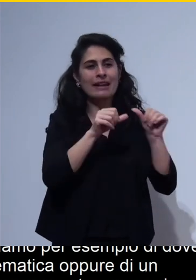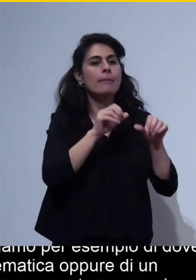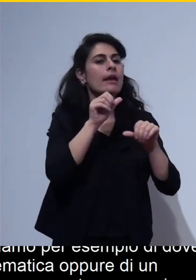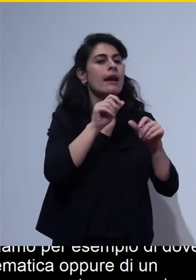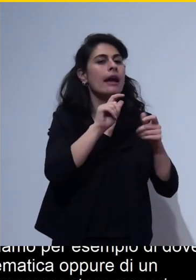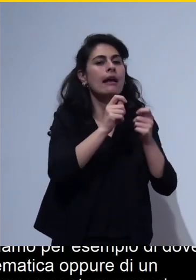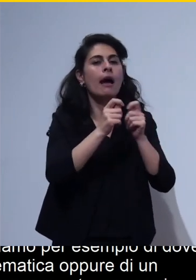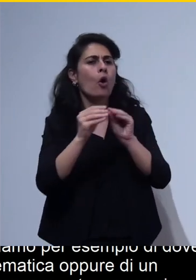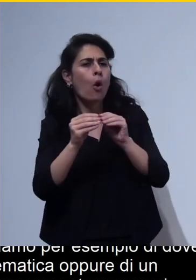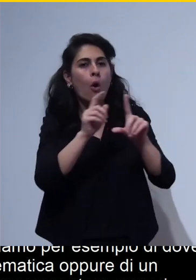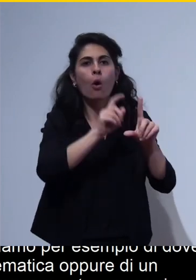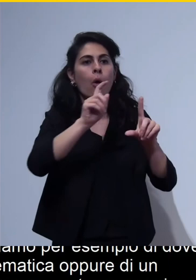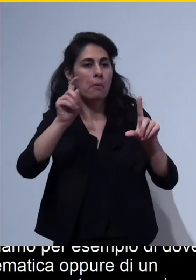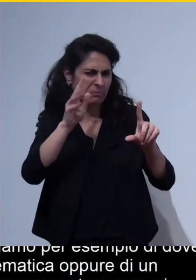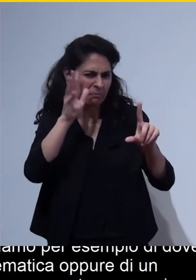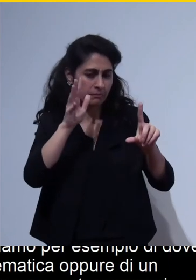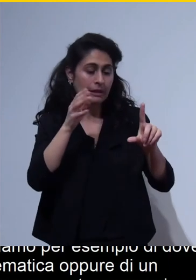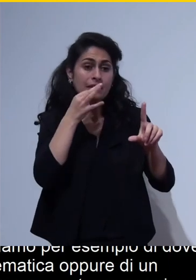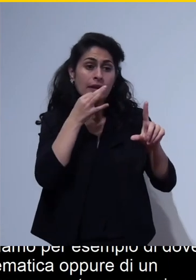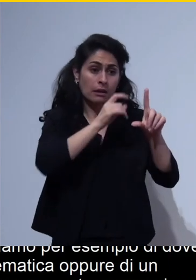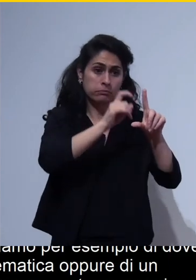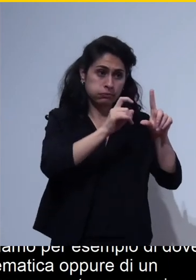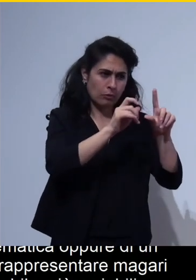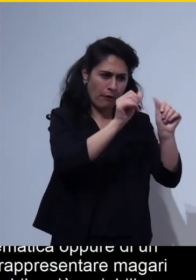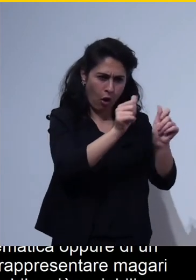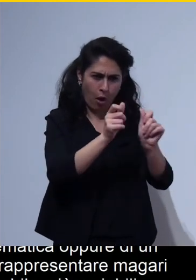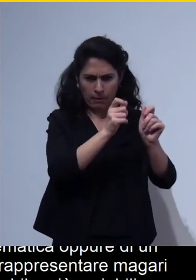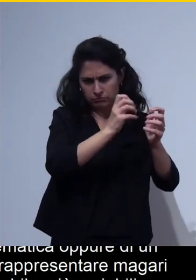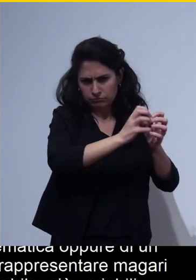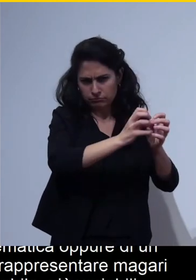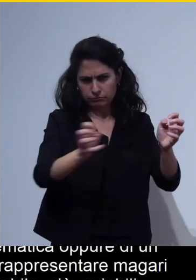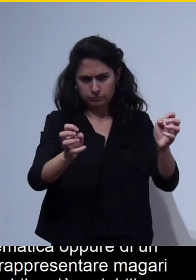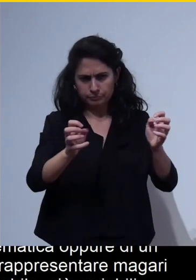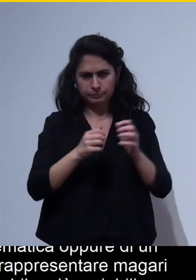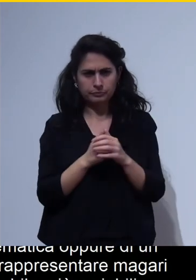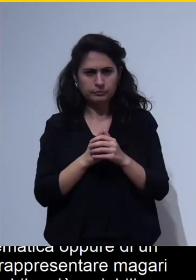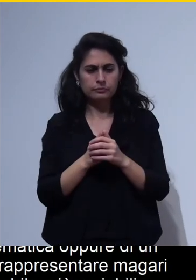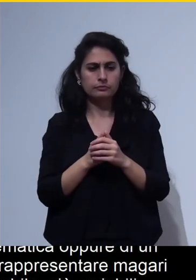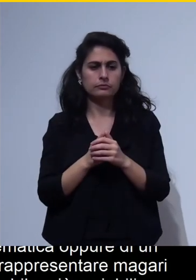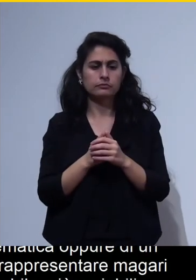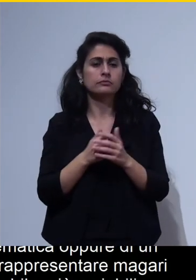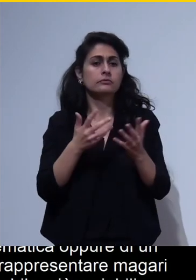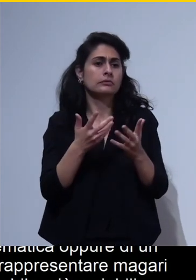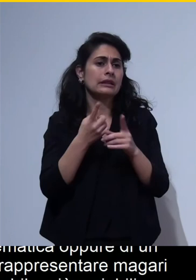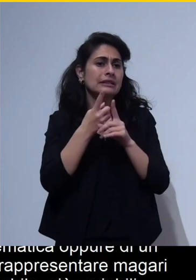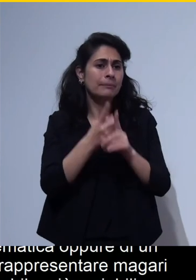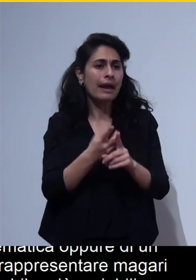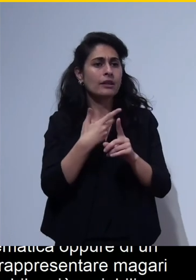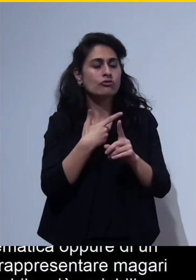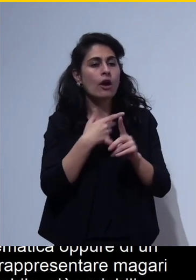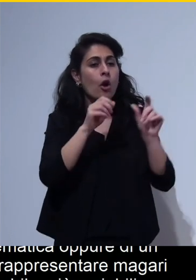che possono avere tutte rappresentazioni diverse a seconda del target della presentazione si possono immaginare descrizioni